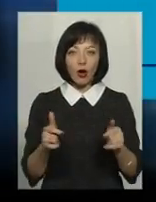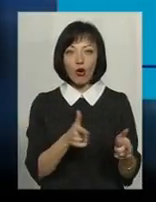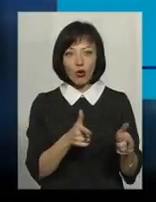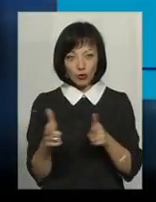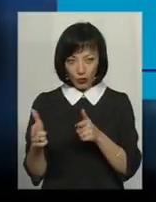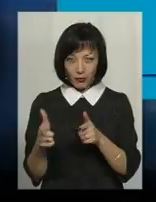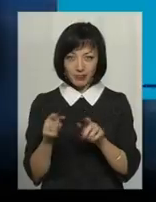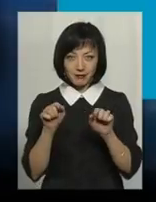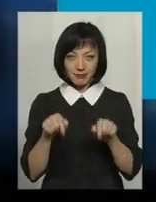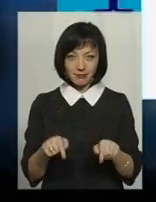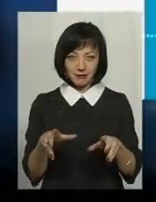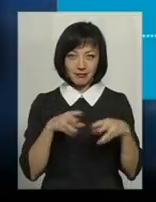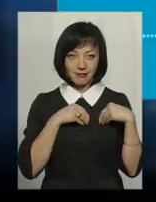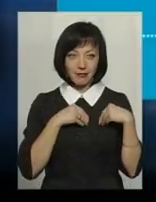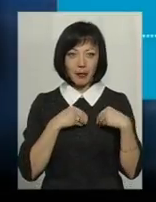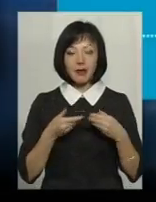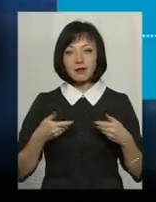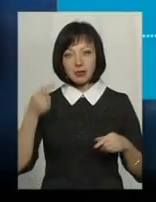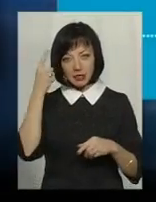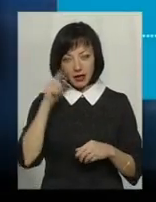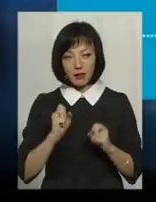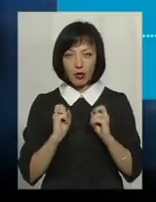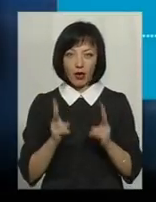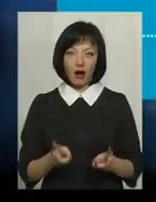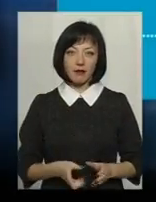пункту призначення? Ми знаємо як.